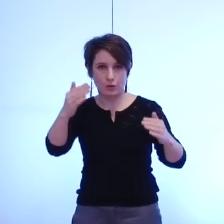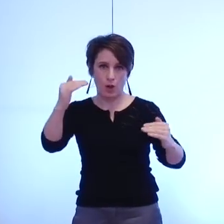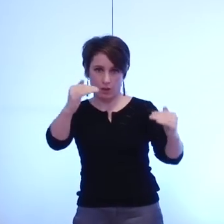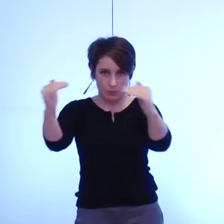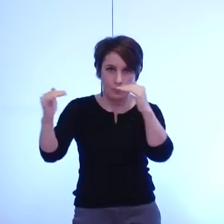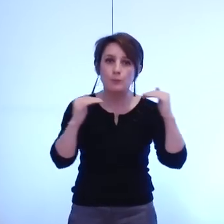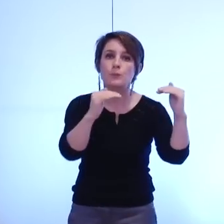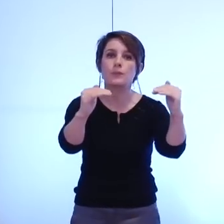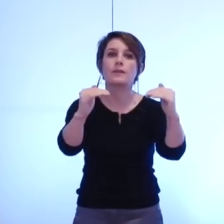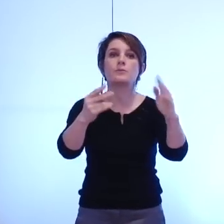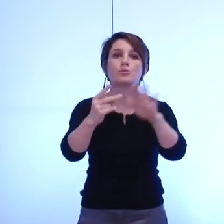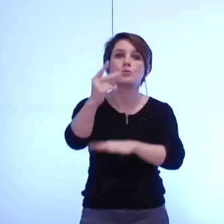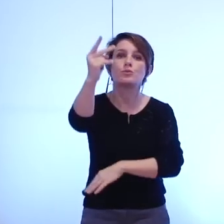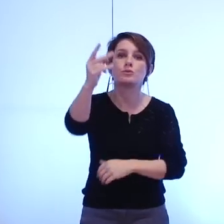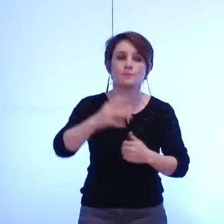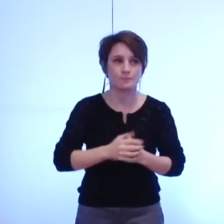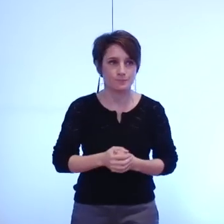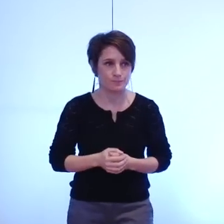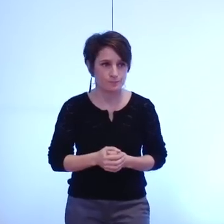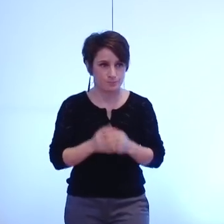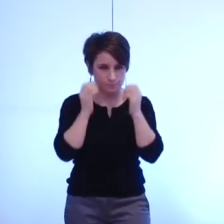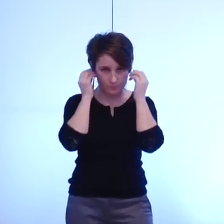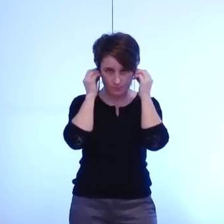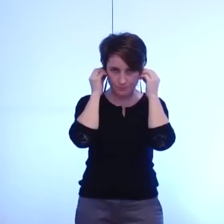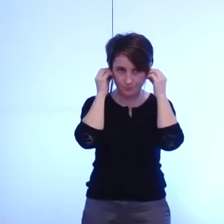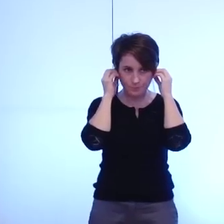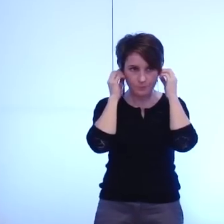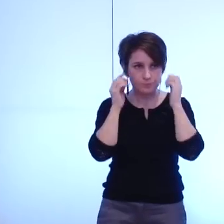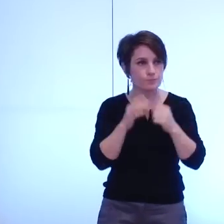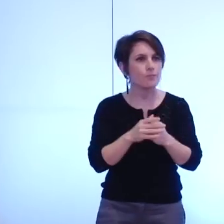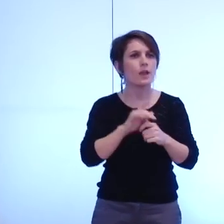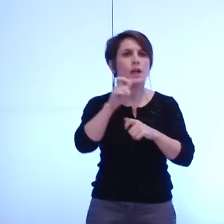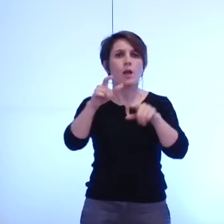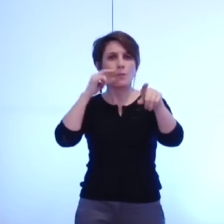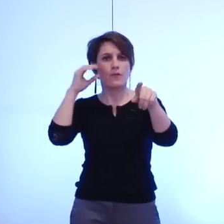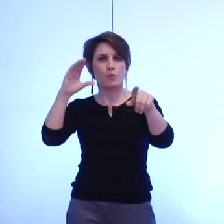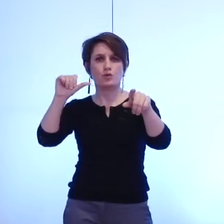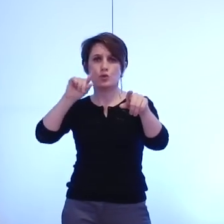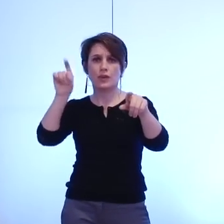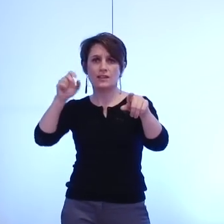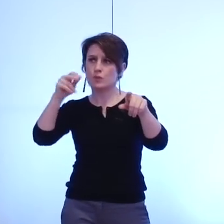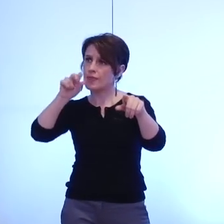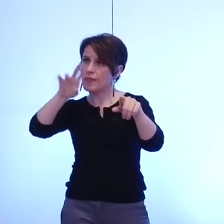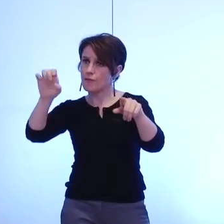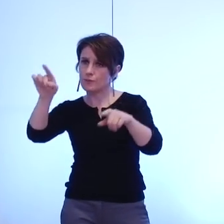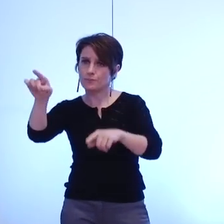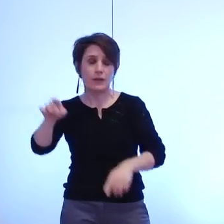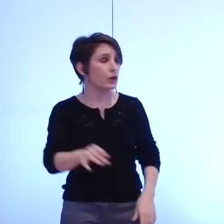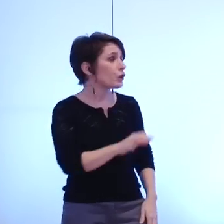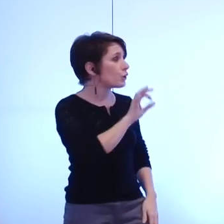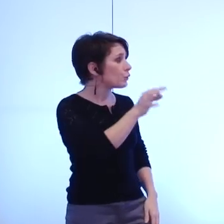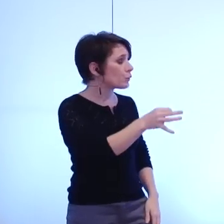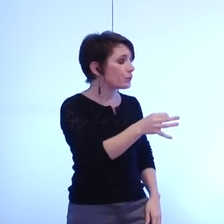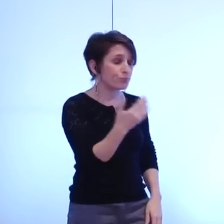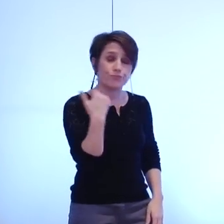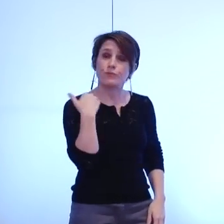merci monsieur Cazenave oui monsieur le maire je ne suis pas intervenu tout à l'heure parce que d'abord